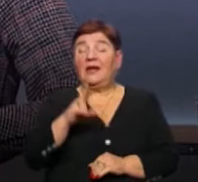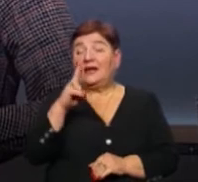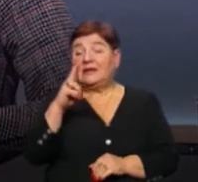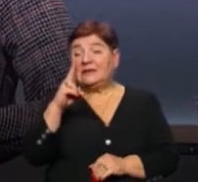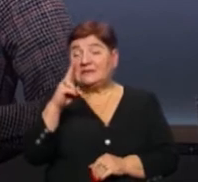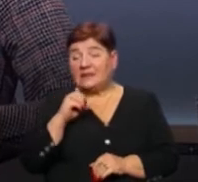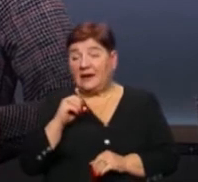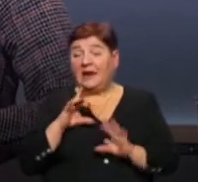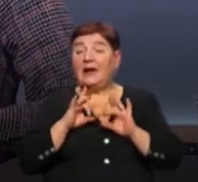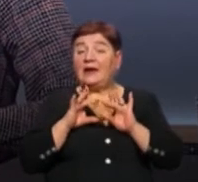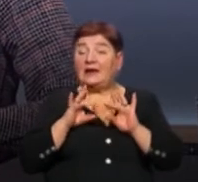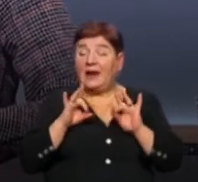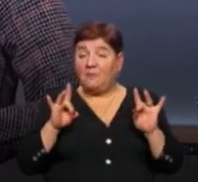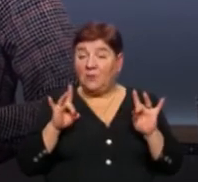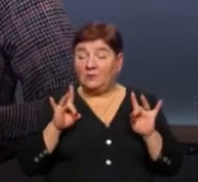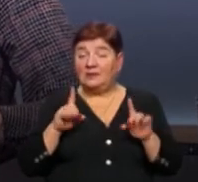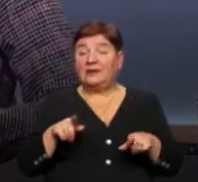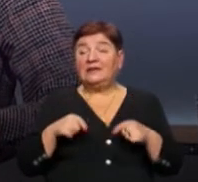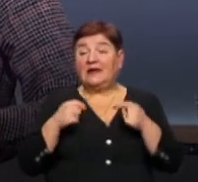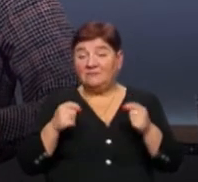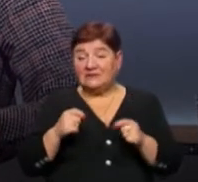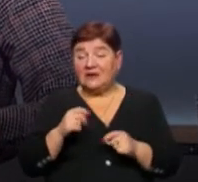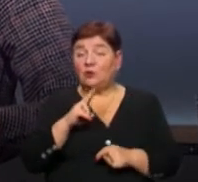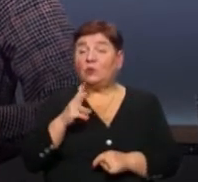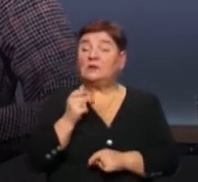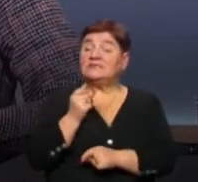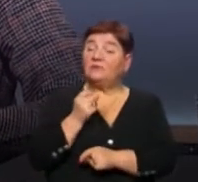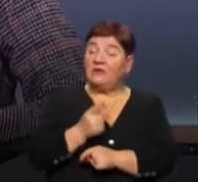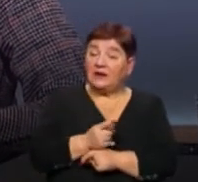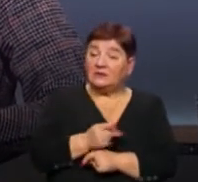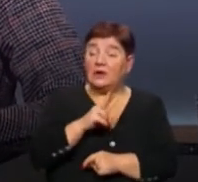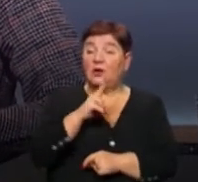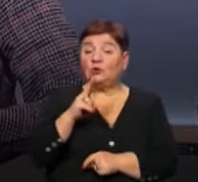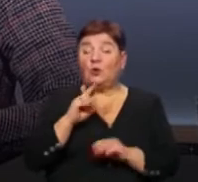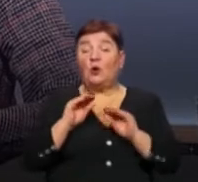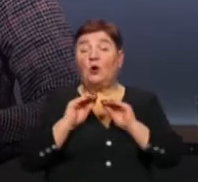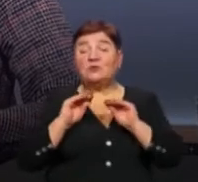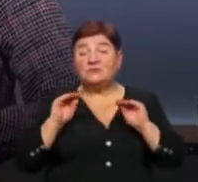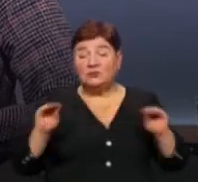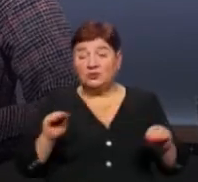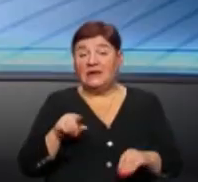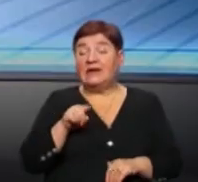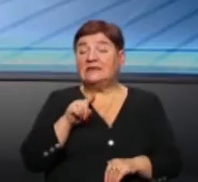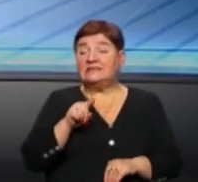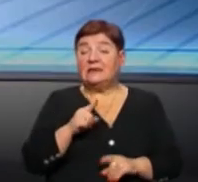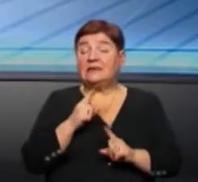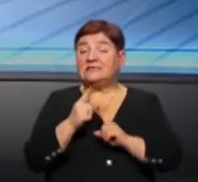рекламодавці? Ті, хто виготовляють рекламу, ті, хто замовляють, ті, хто її розміщують? Ну, ці зміни,